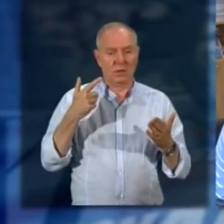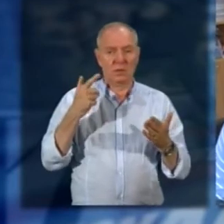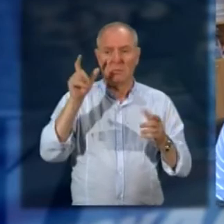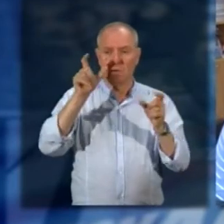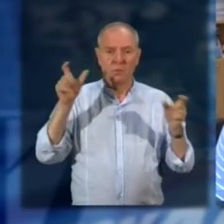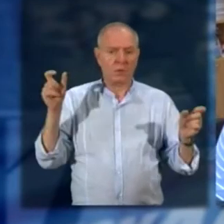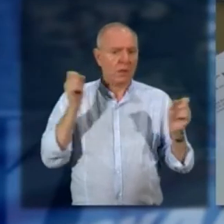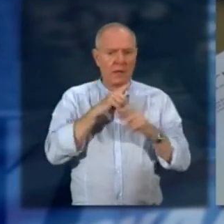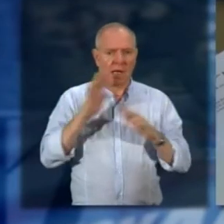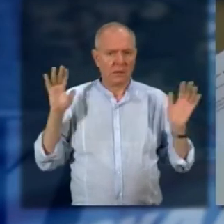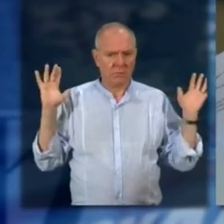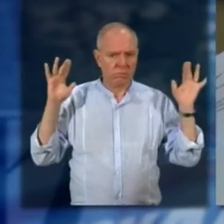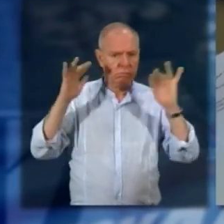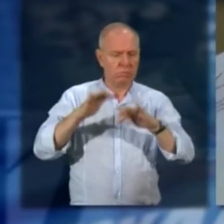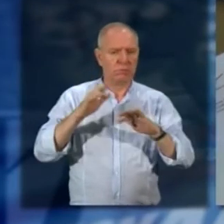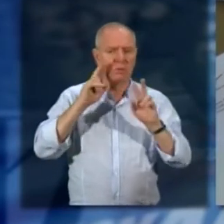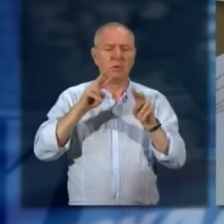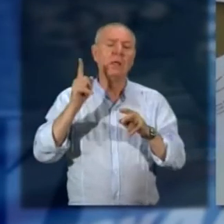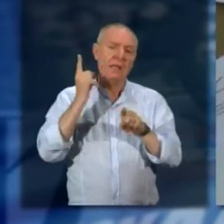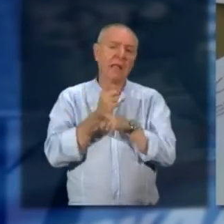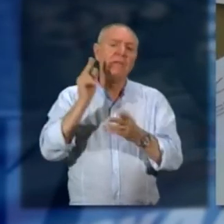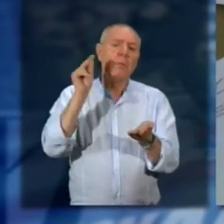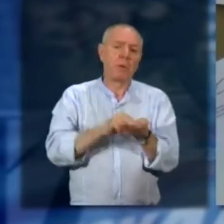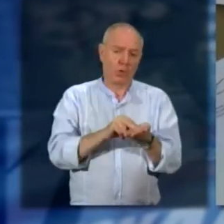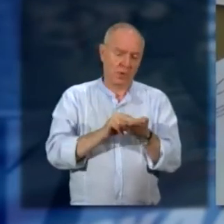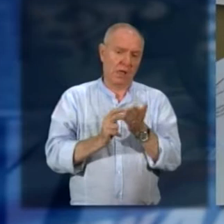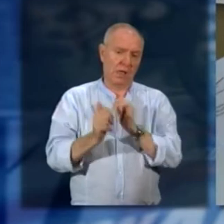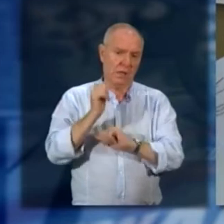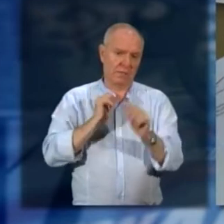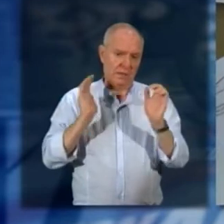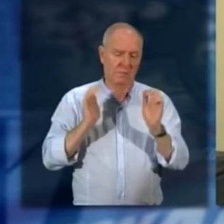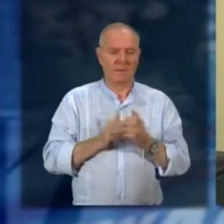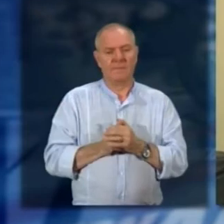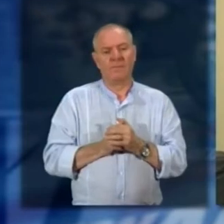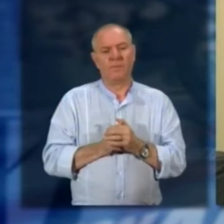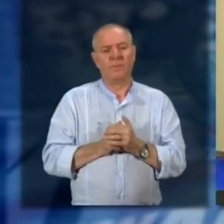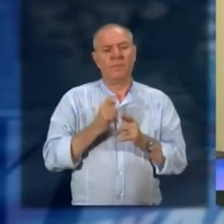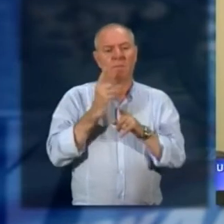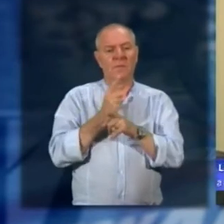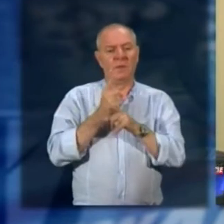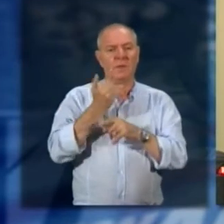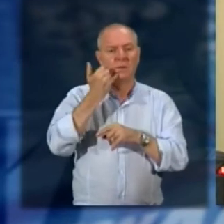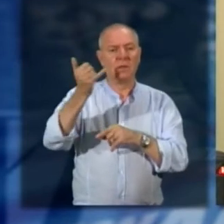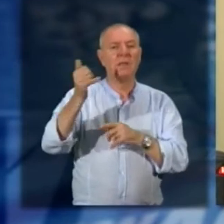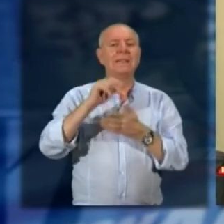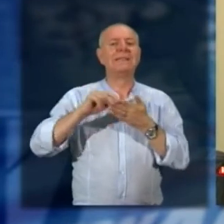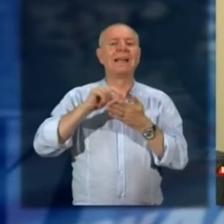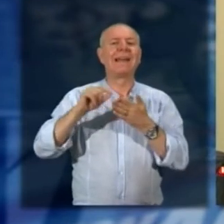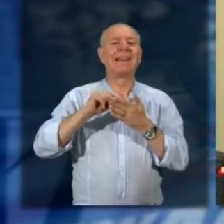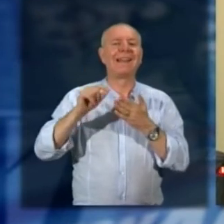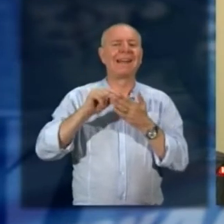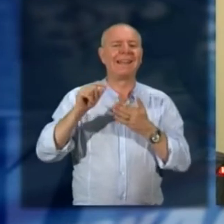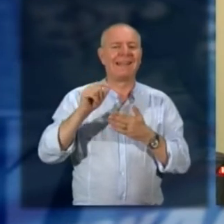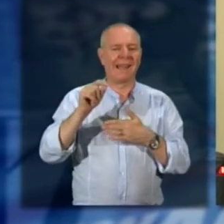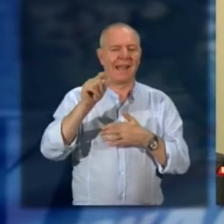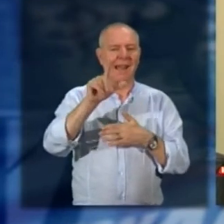è necessario indispensabile prenotare come si fa a chi si prenota allora bisogna chiamare la segreteria della Lilt tutte